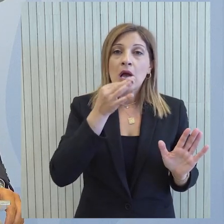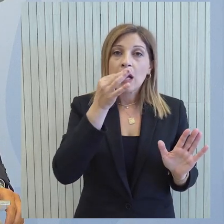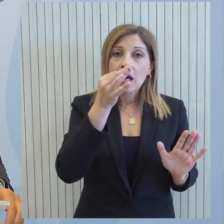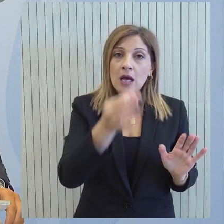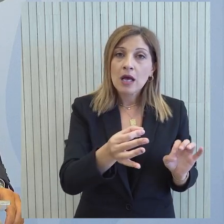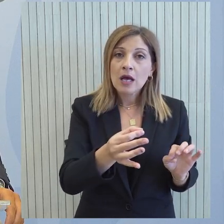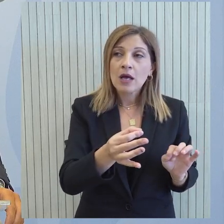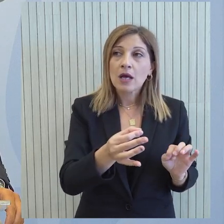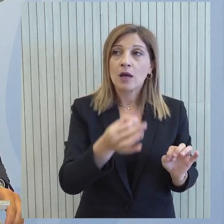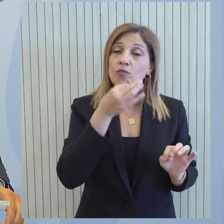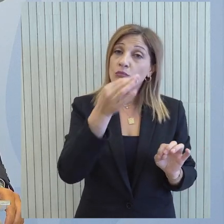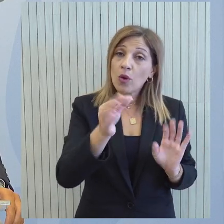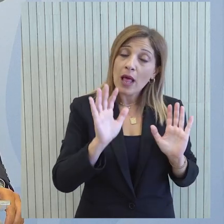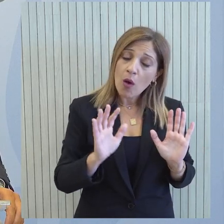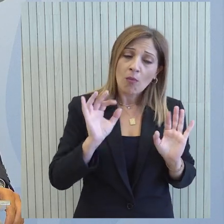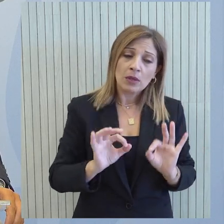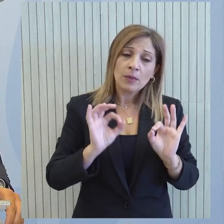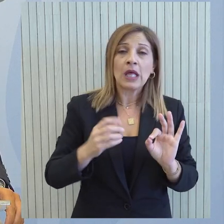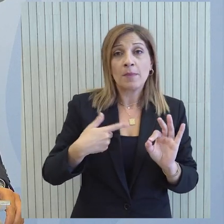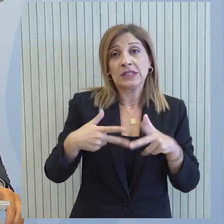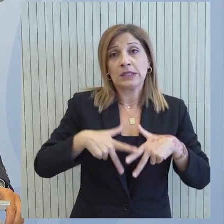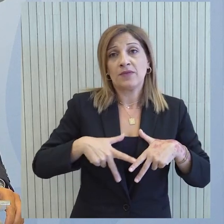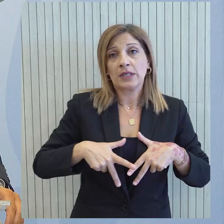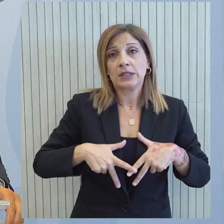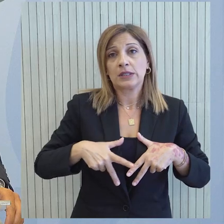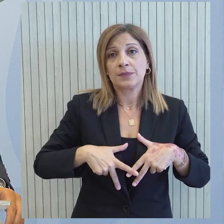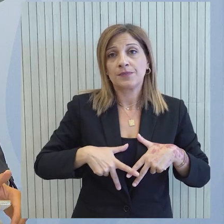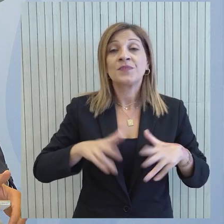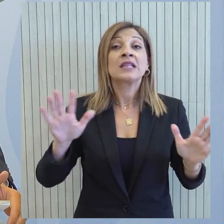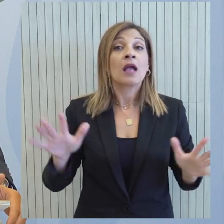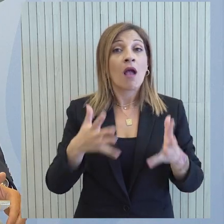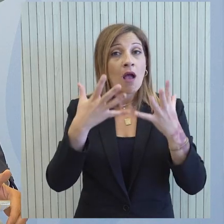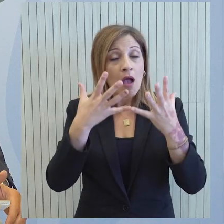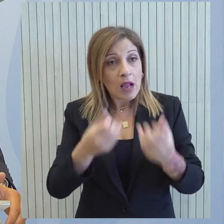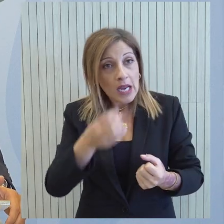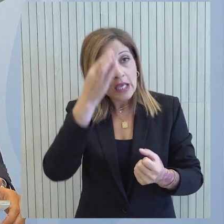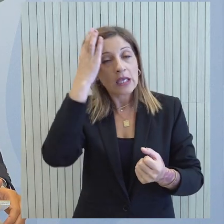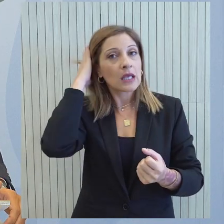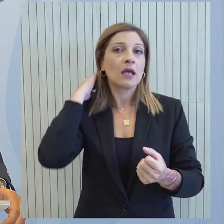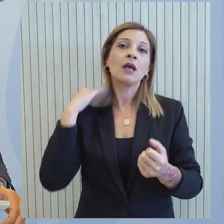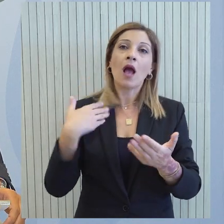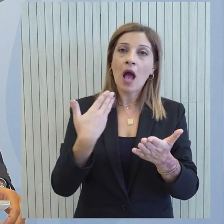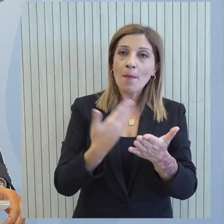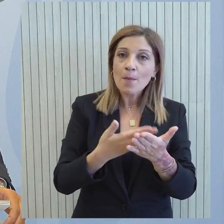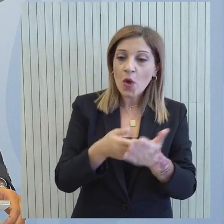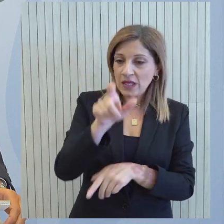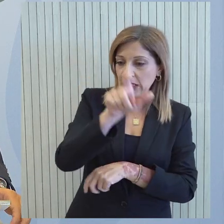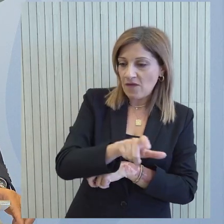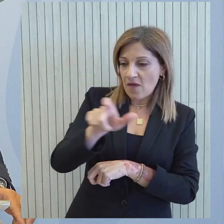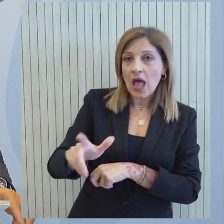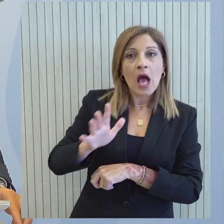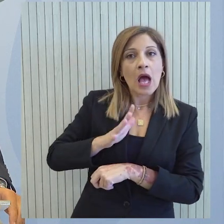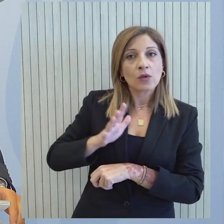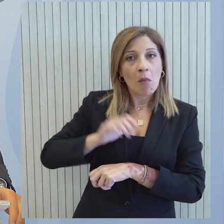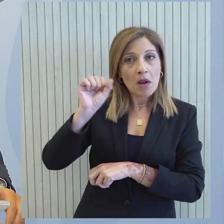θα πούμε είναι αυτό που λέμε σε κάθε περίπτωση και το έχει αποδείξει αυτή η κυβέρνηση έμπραχτα ότι αν υπάρχουν οι όποιες υπόνοιες ή